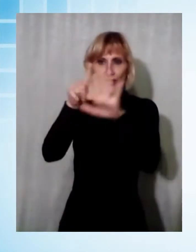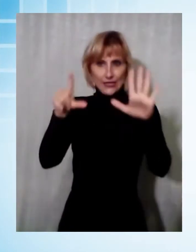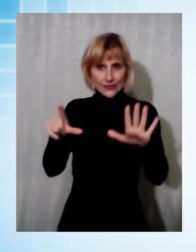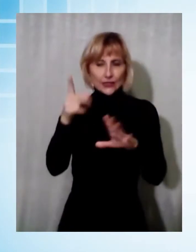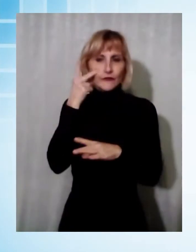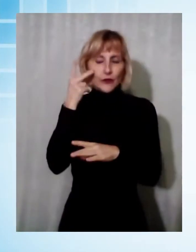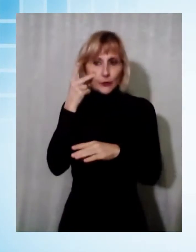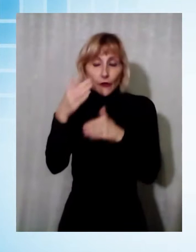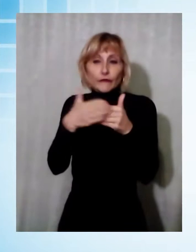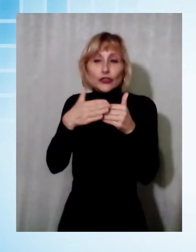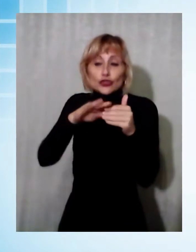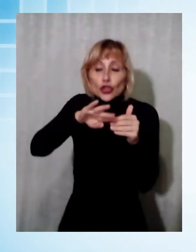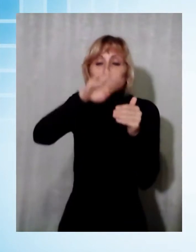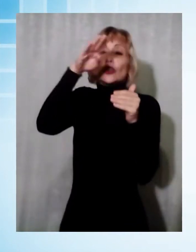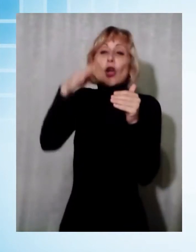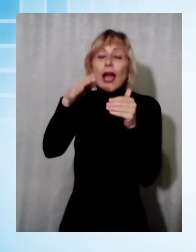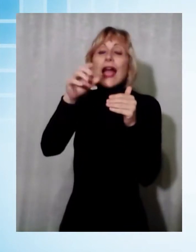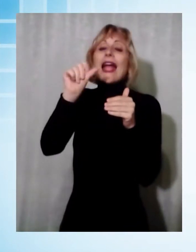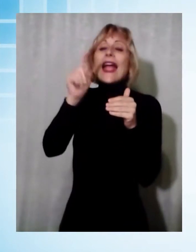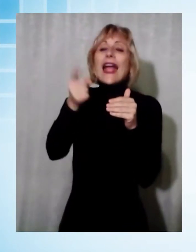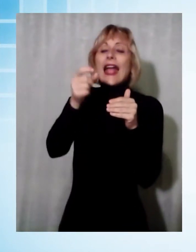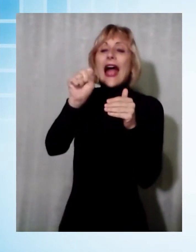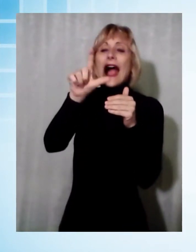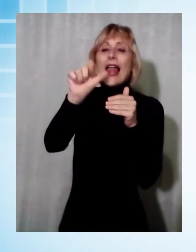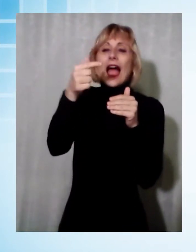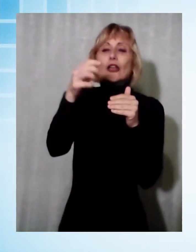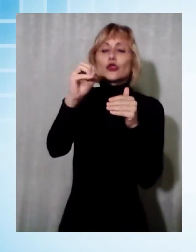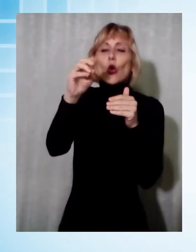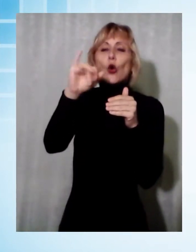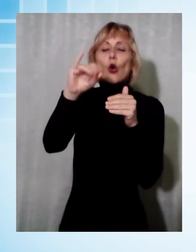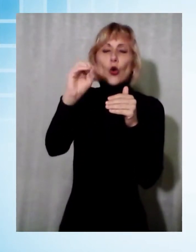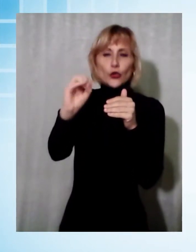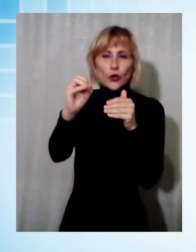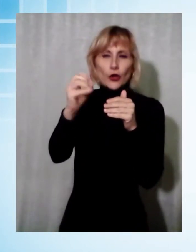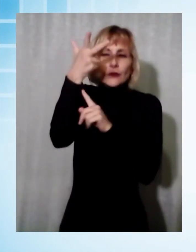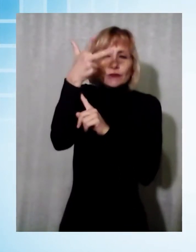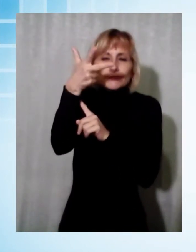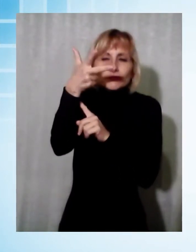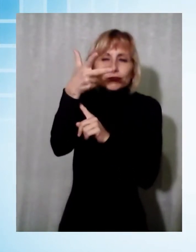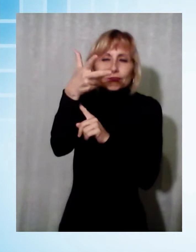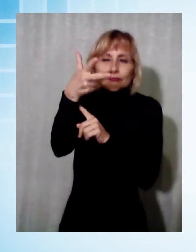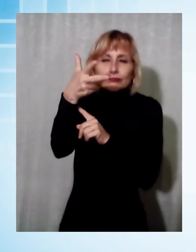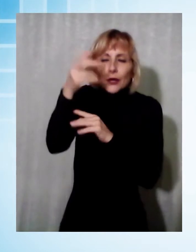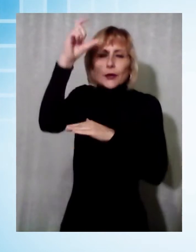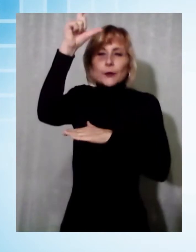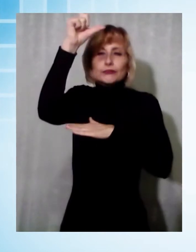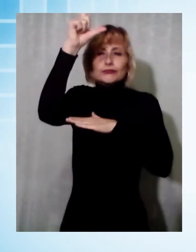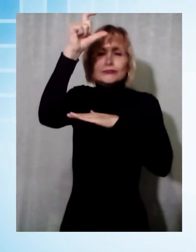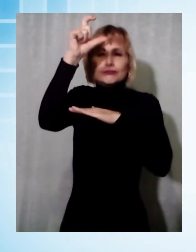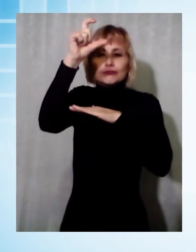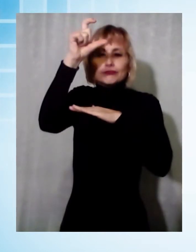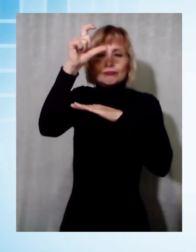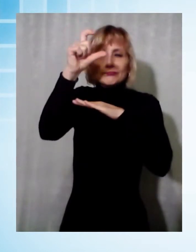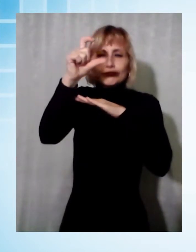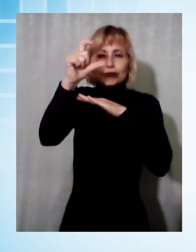cima del Gallatoio e questo è il suggestivo risultato. Stefano Pucci, anche in veste di guida puana, da anni segue con interesse tutti